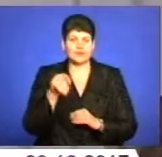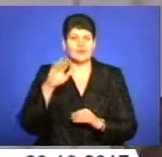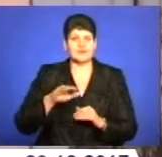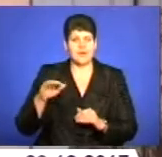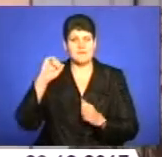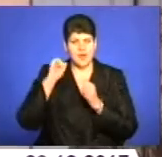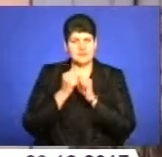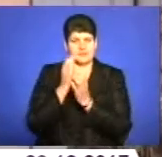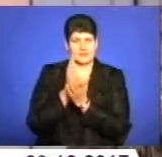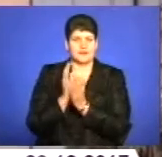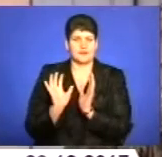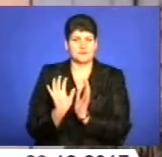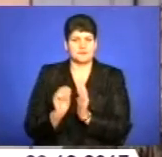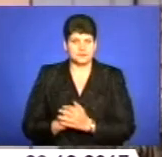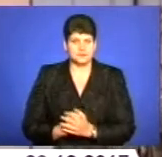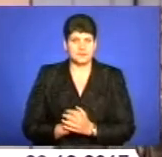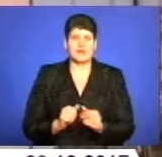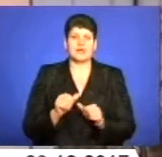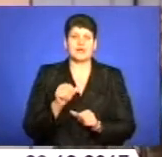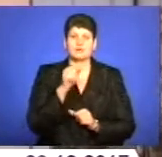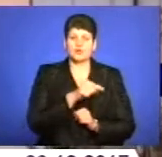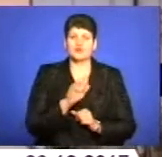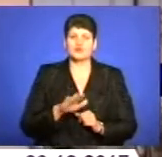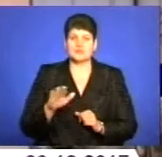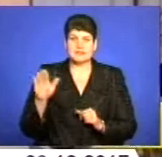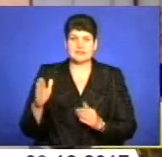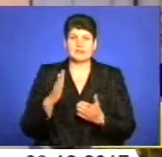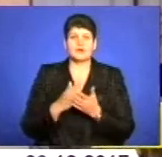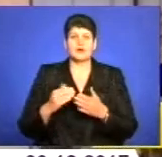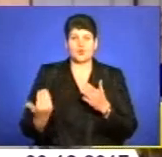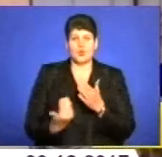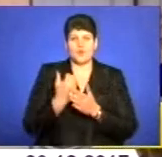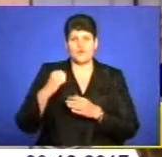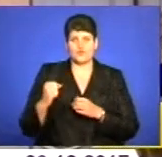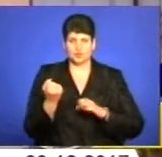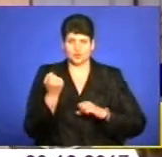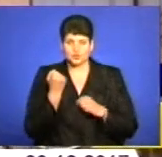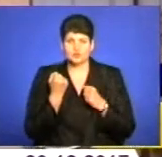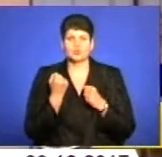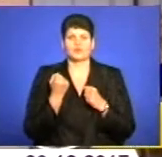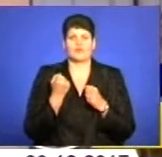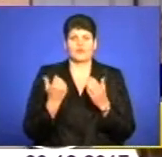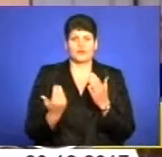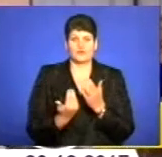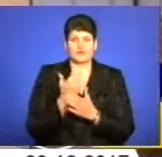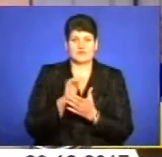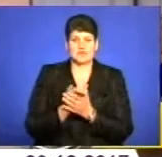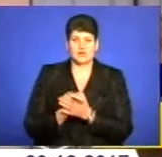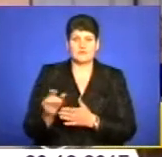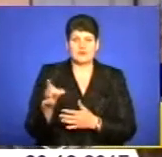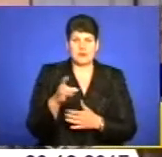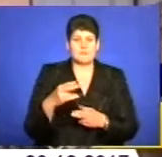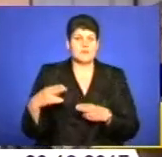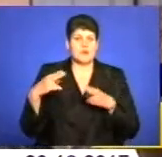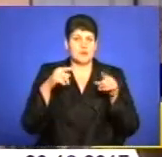Я думаю, крім того, що діти зав'язують нову дружбу, нові якісь знайомства, в районах, приїхала моя